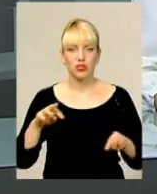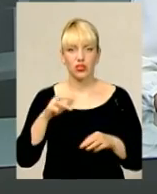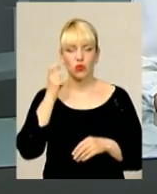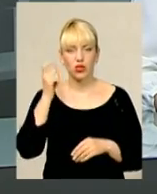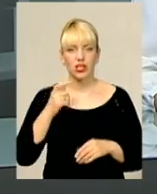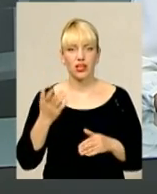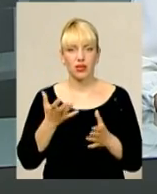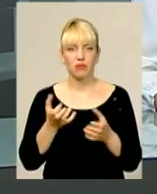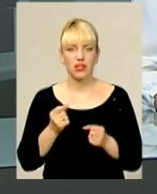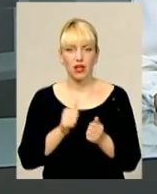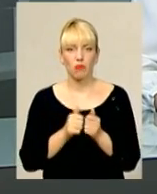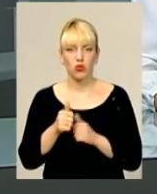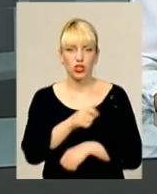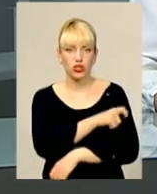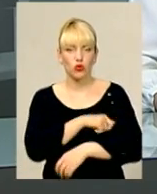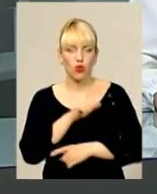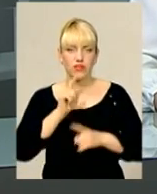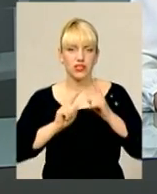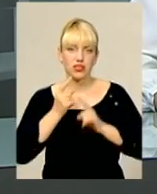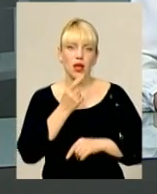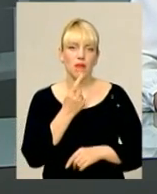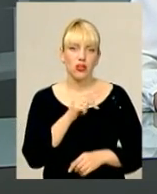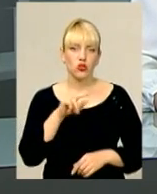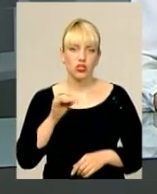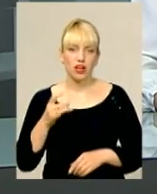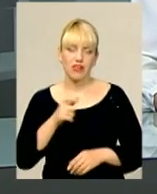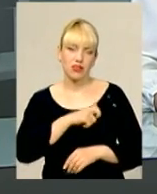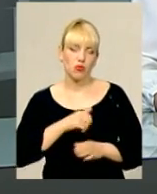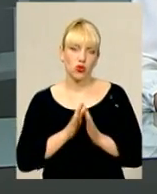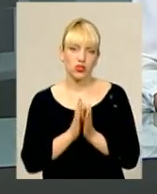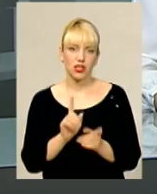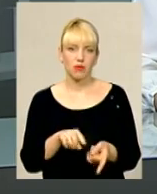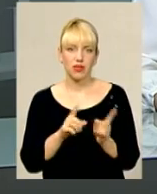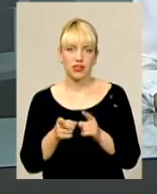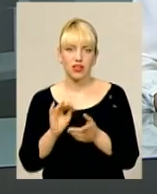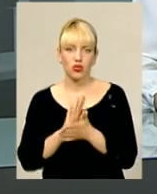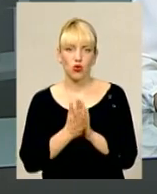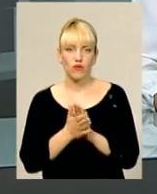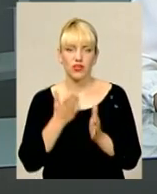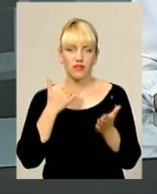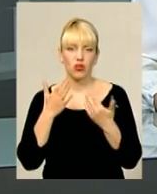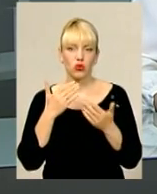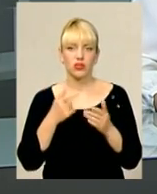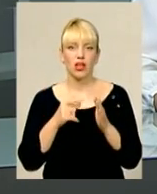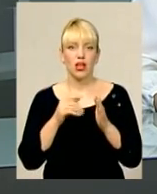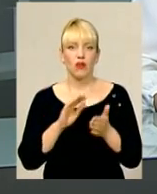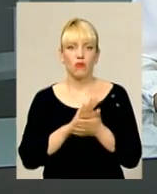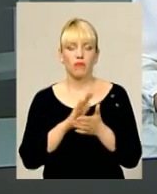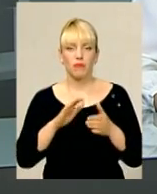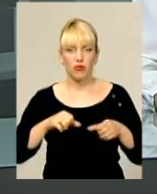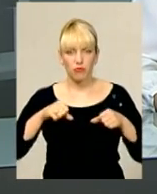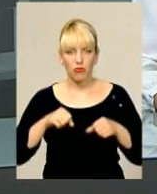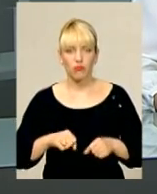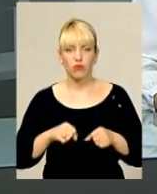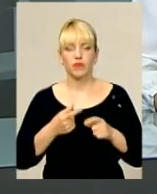позачерговій сесії обласної ради 1 червня. У ньому депутати просили перейти на договірні відносини у плані розподілу повноважень між